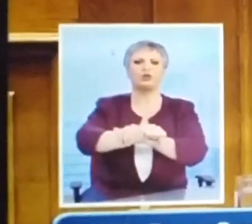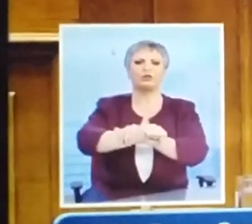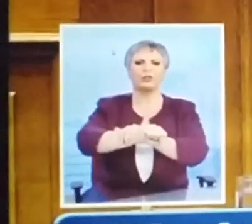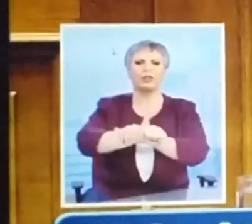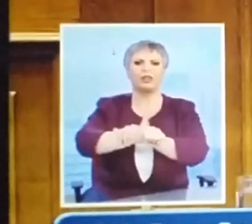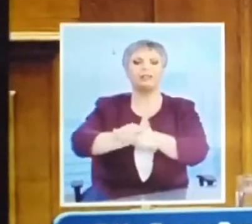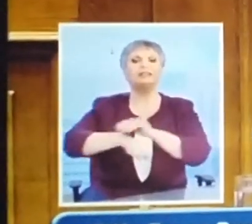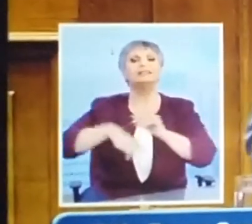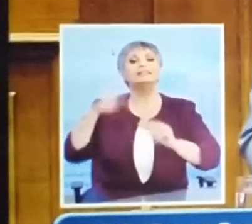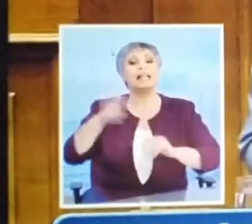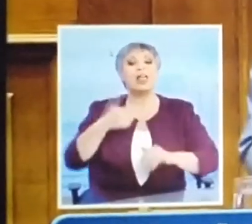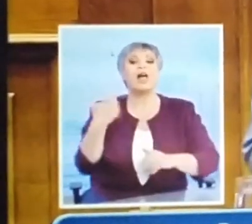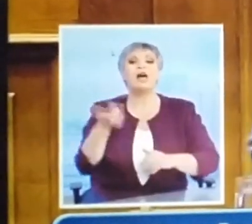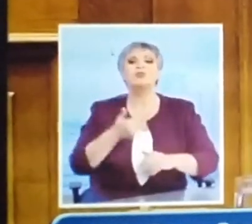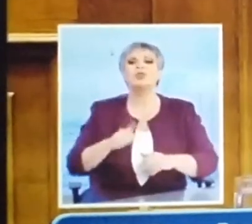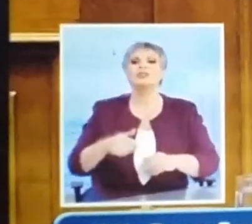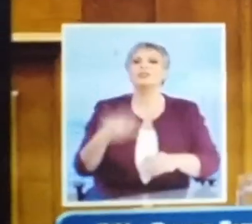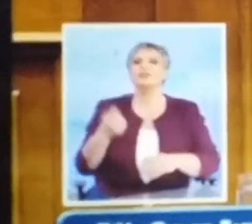Σου άρεσ, σου άρεσ.